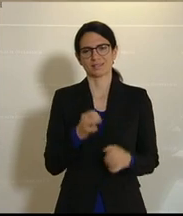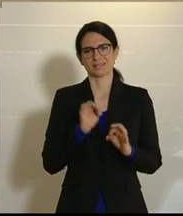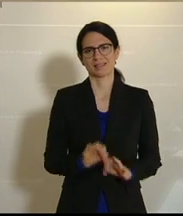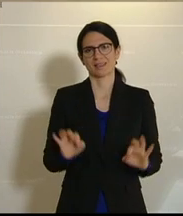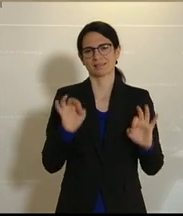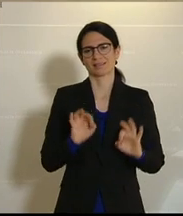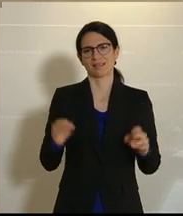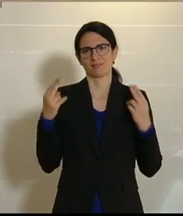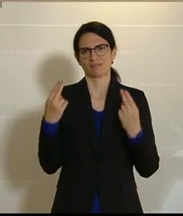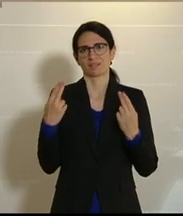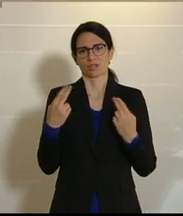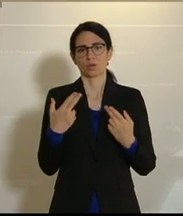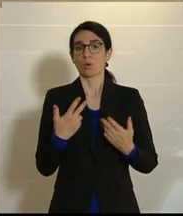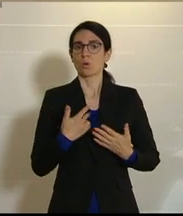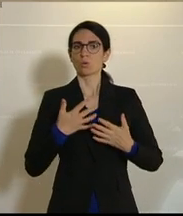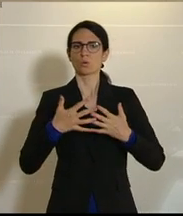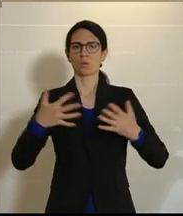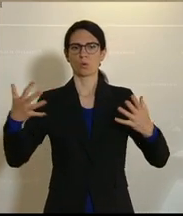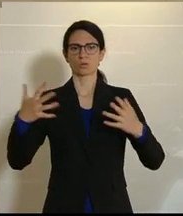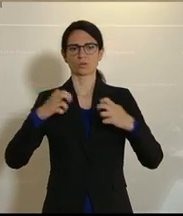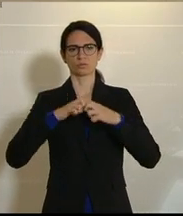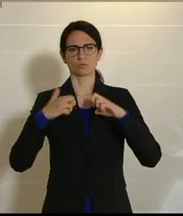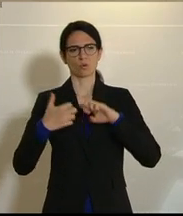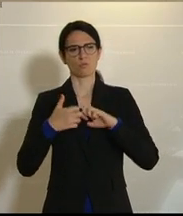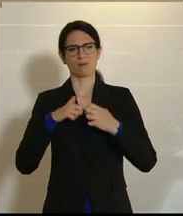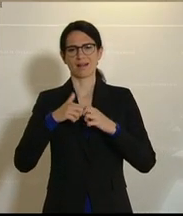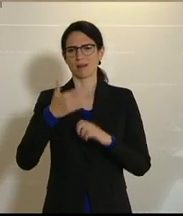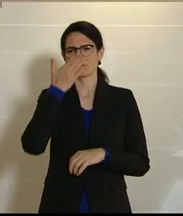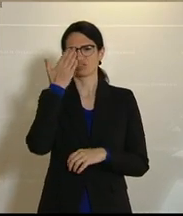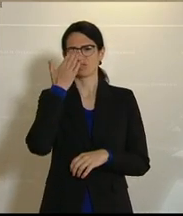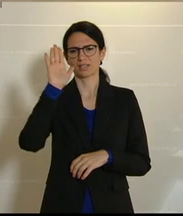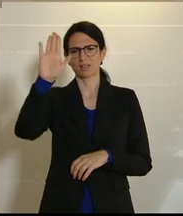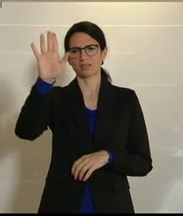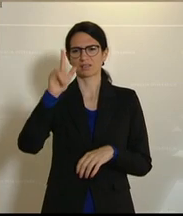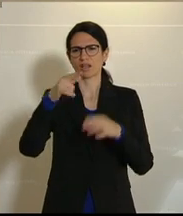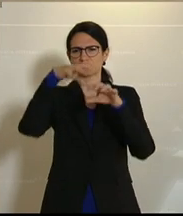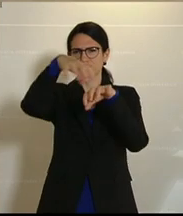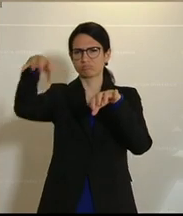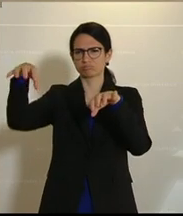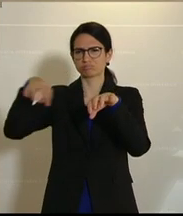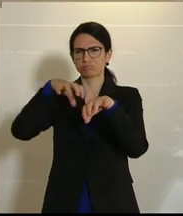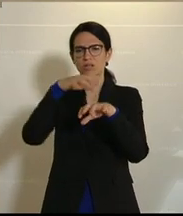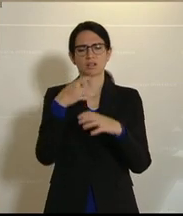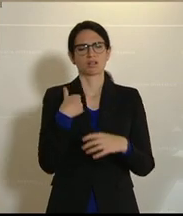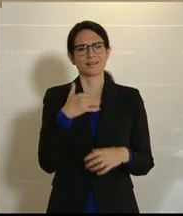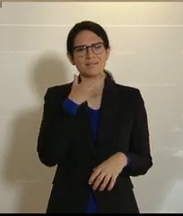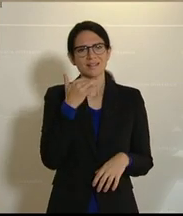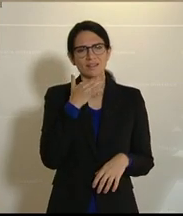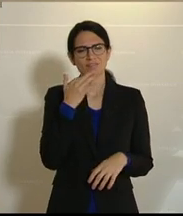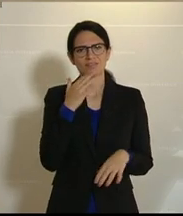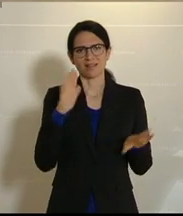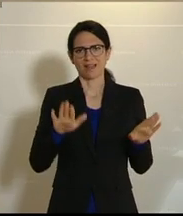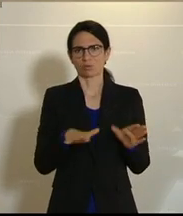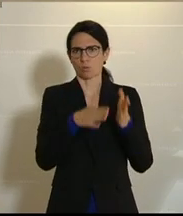haben ein sehr großes Problem. Dukovani, Temelin, Grischko, Machovske und wie Sie alle heißen, sind durchaus